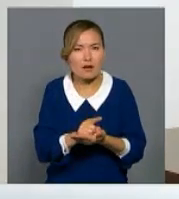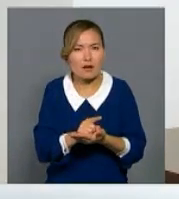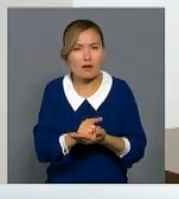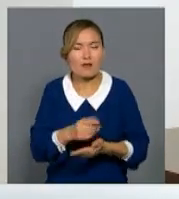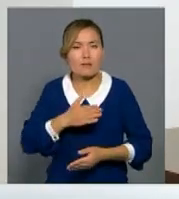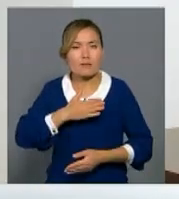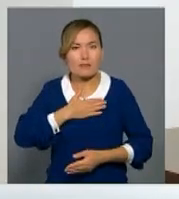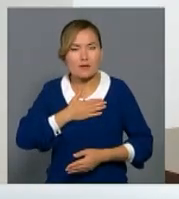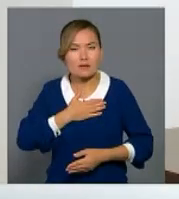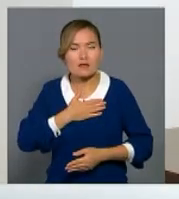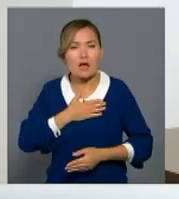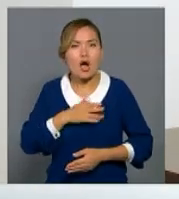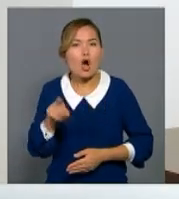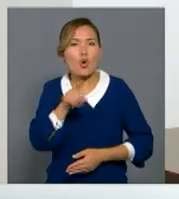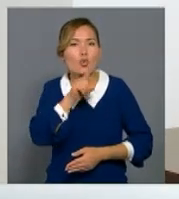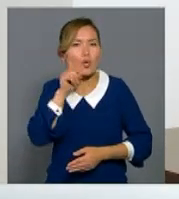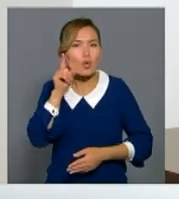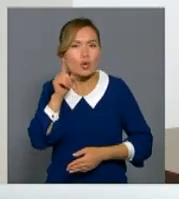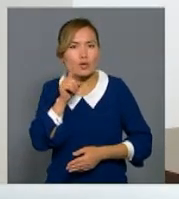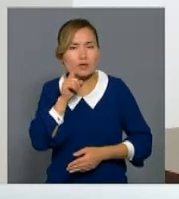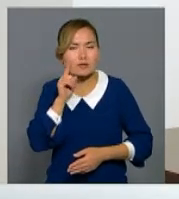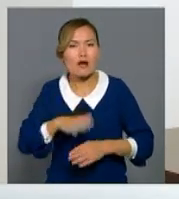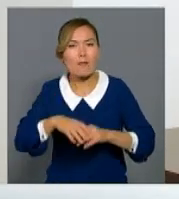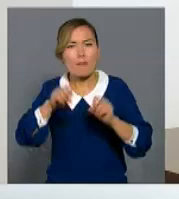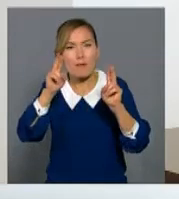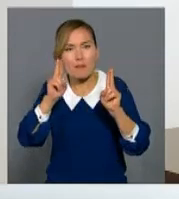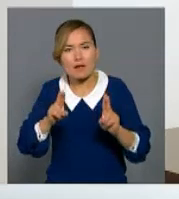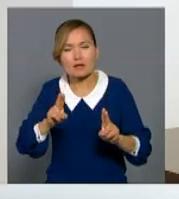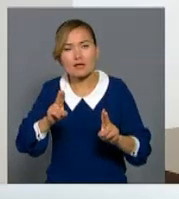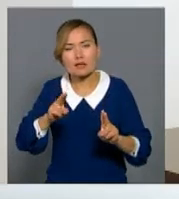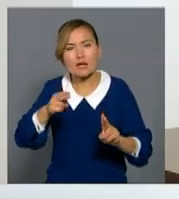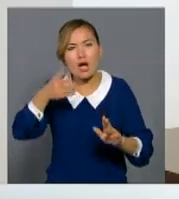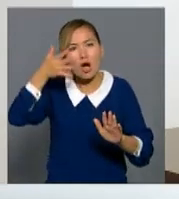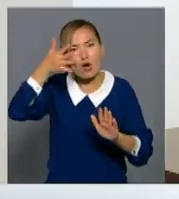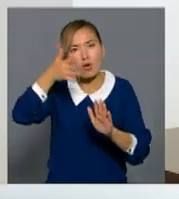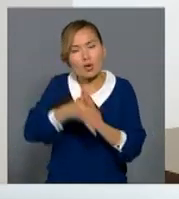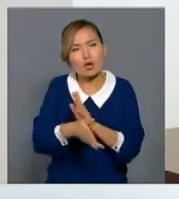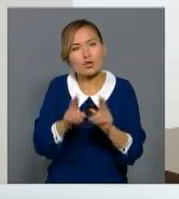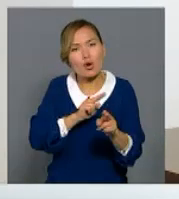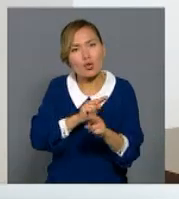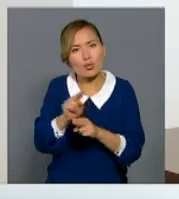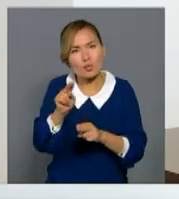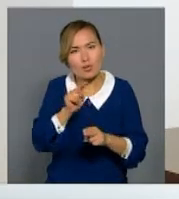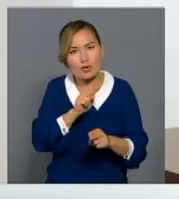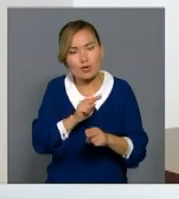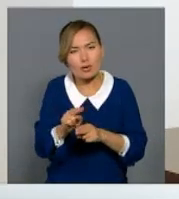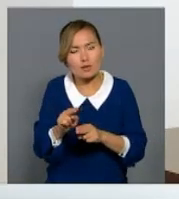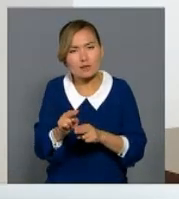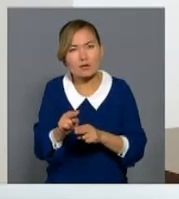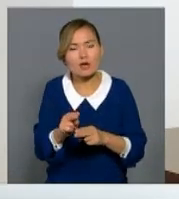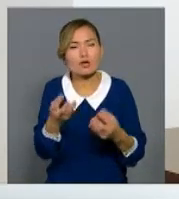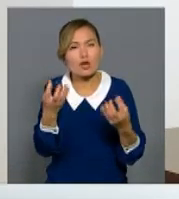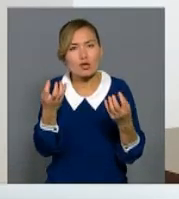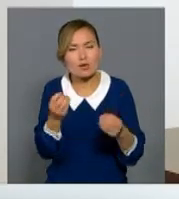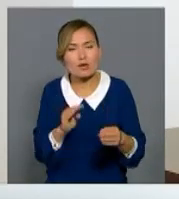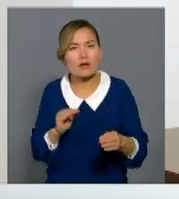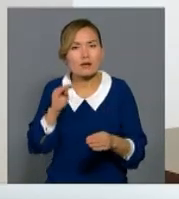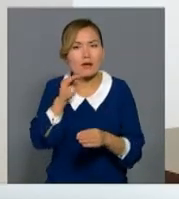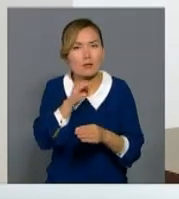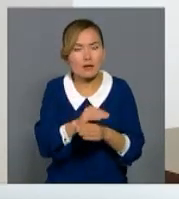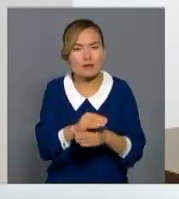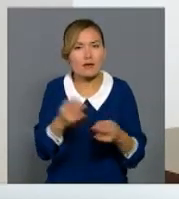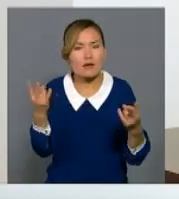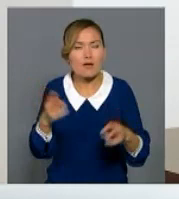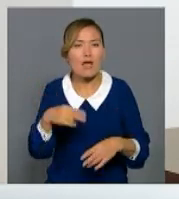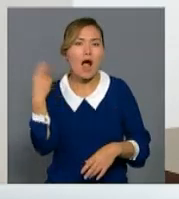оқушыларға тек көні мамандық жөнінде ақпарат беру, мамандық жөнінде дайырлауымез. Оларды